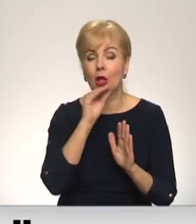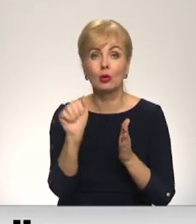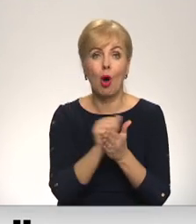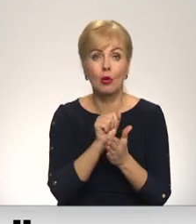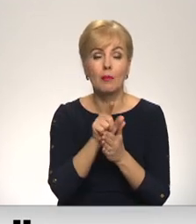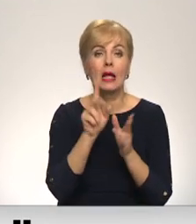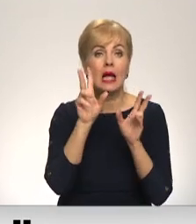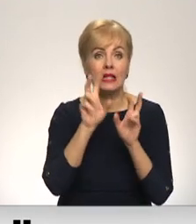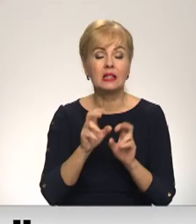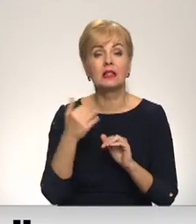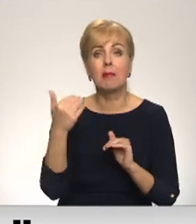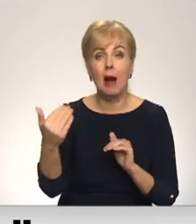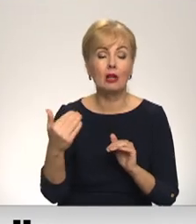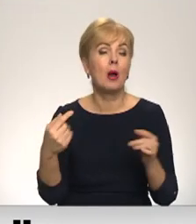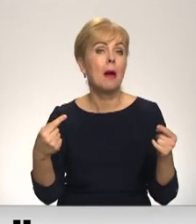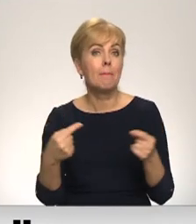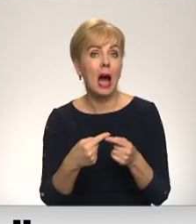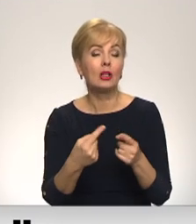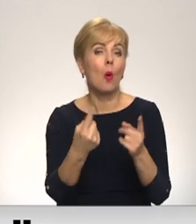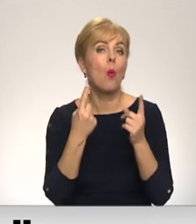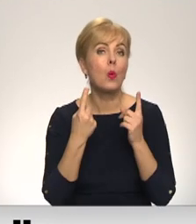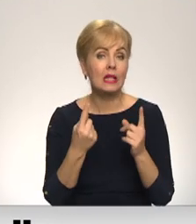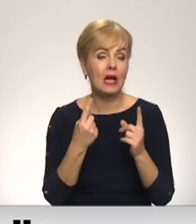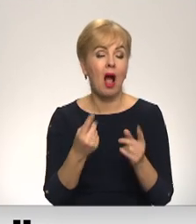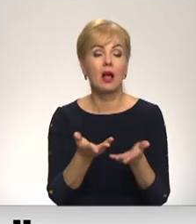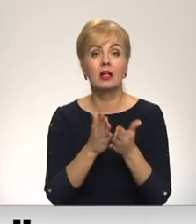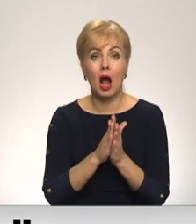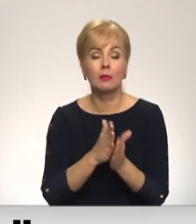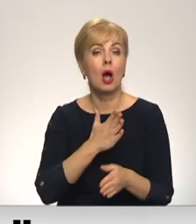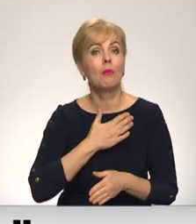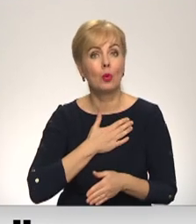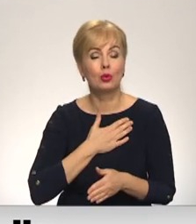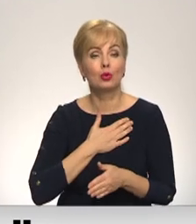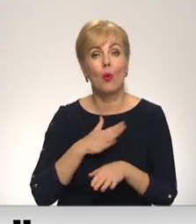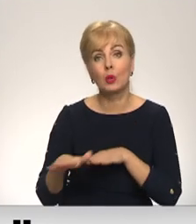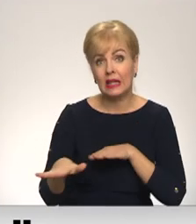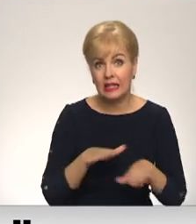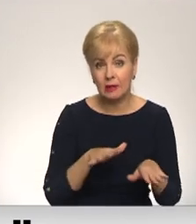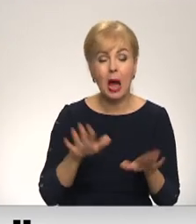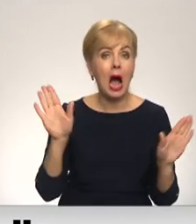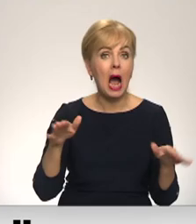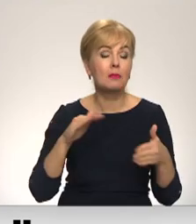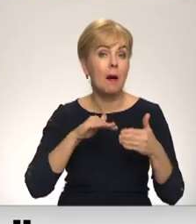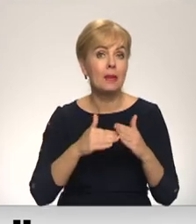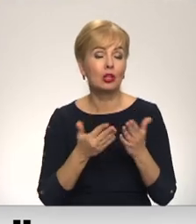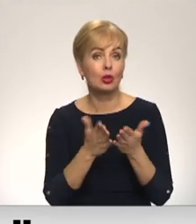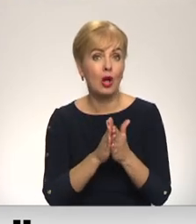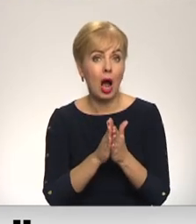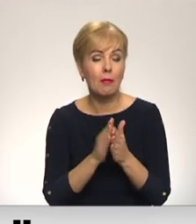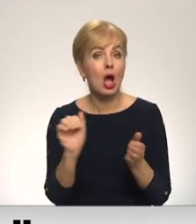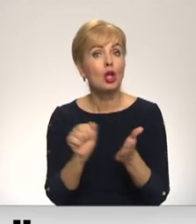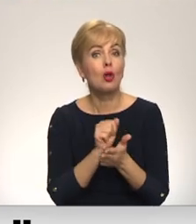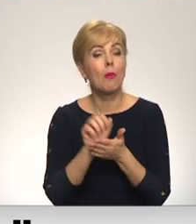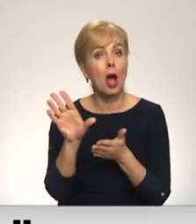izmantot pētniecībai. Patiesībā unikāla grāmata ir mūsu rīcībā. Šai aizputs pilsētas grāmatā dokumentu